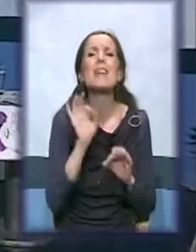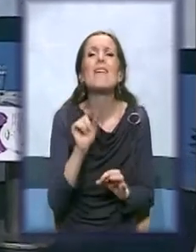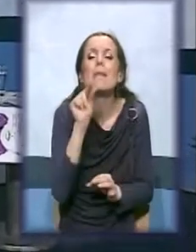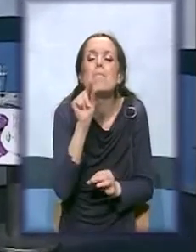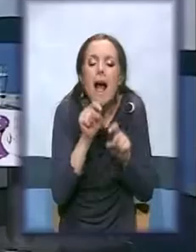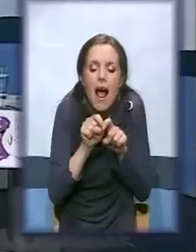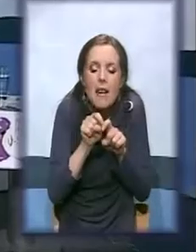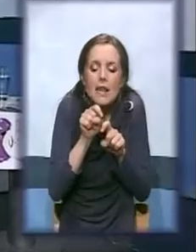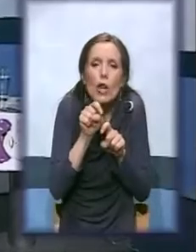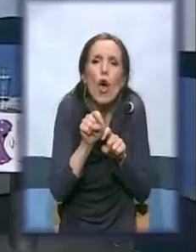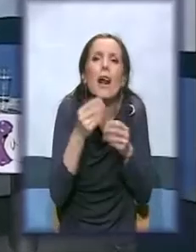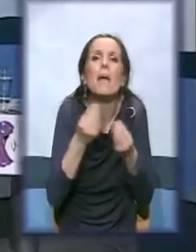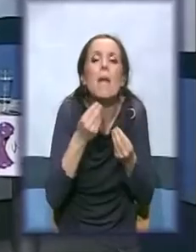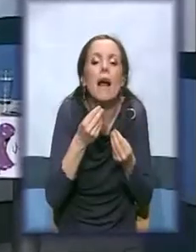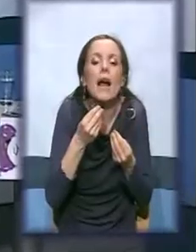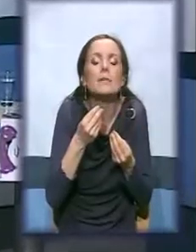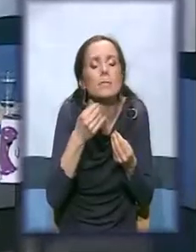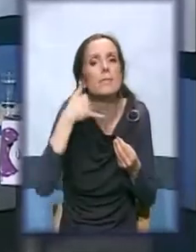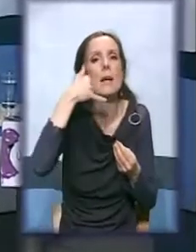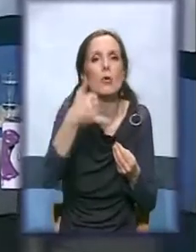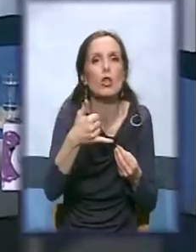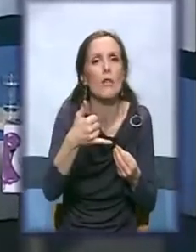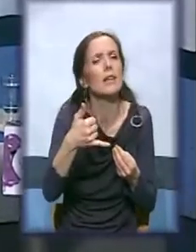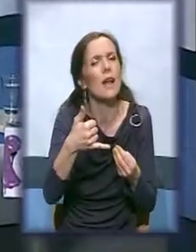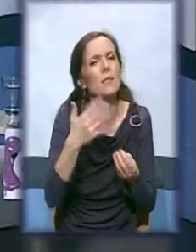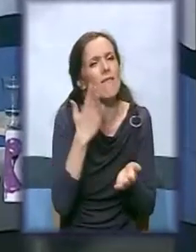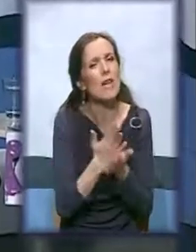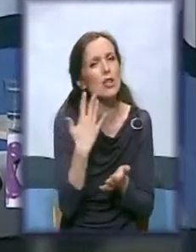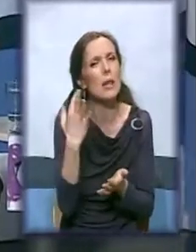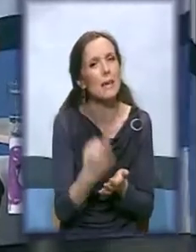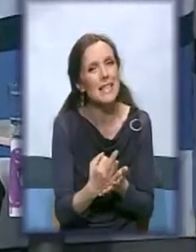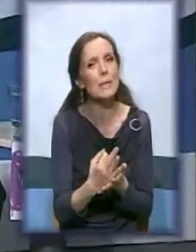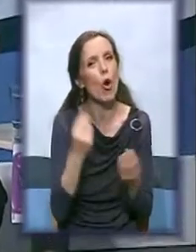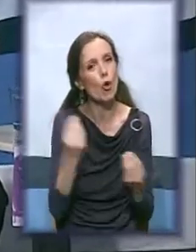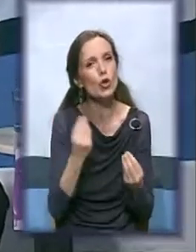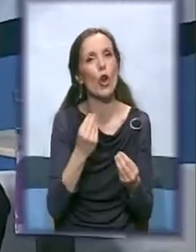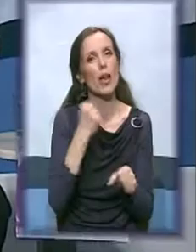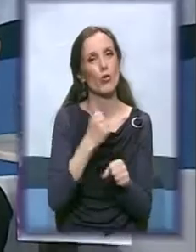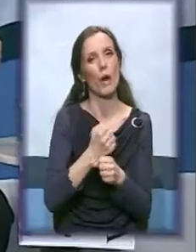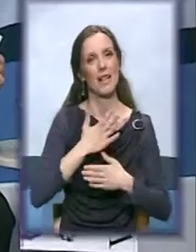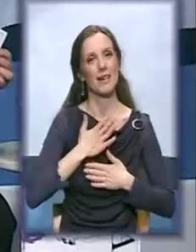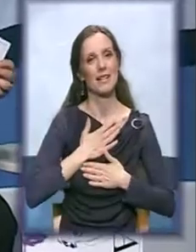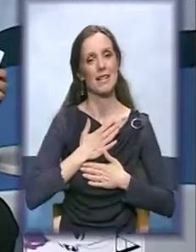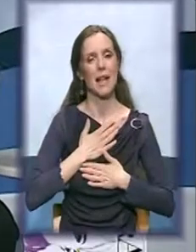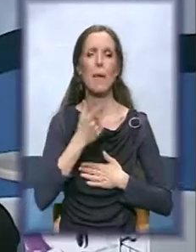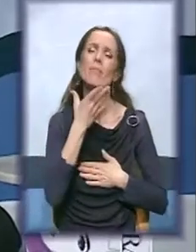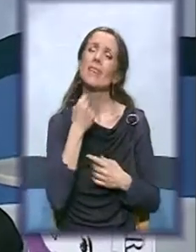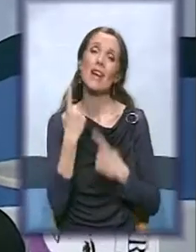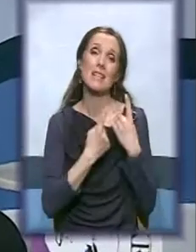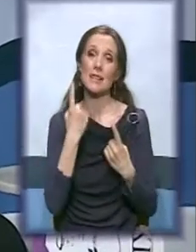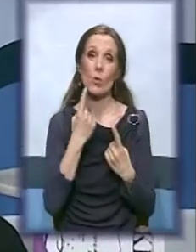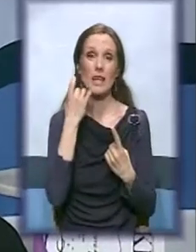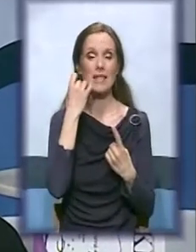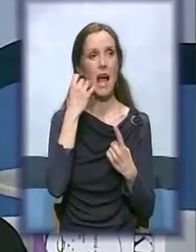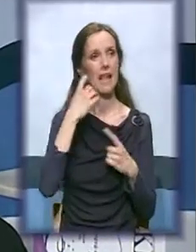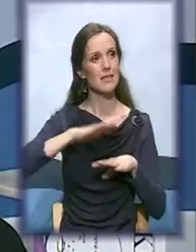bar mi da okrenete broj, već ste 50% učinili za vas. Predivna je ona situacija kada se